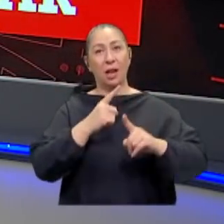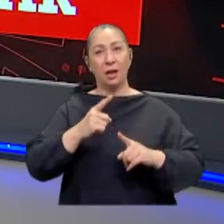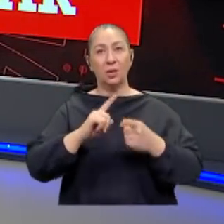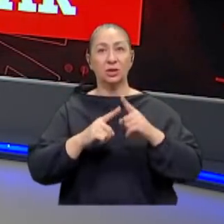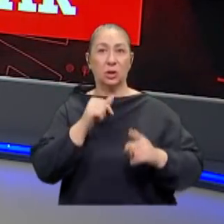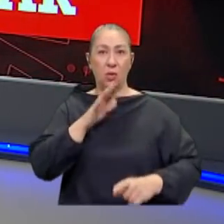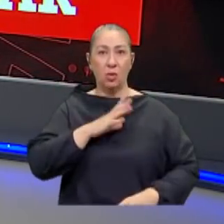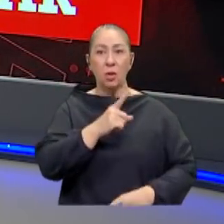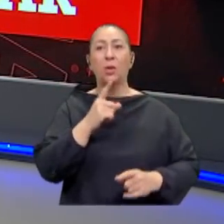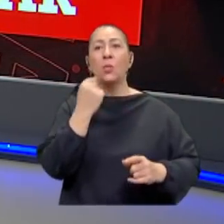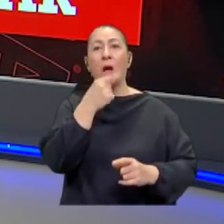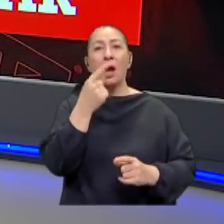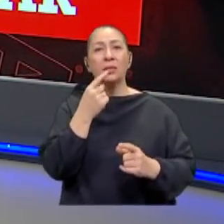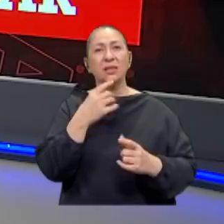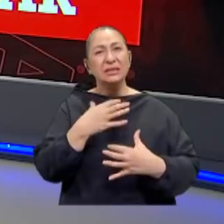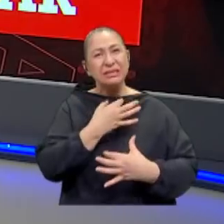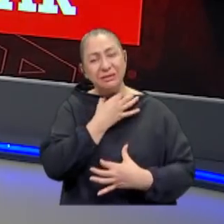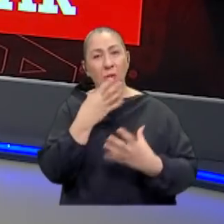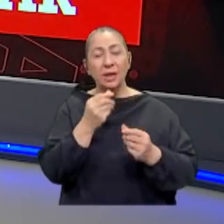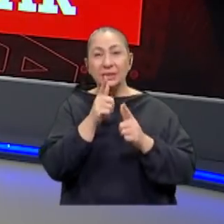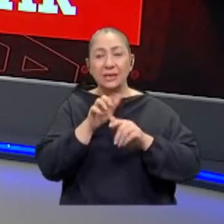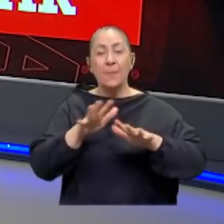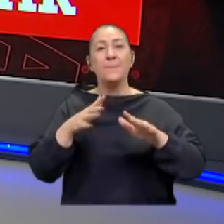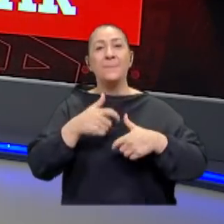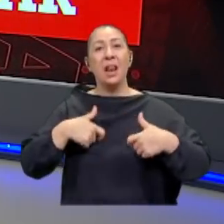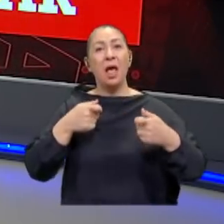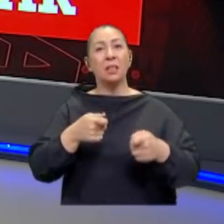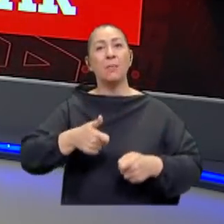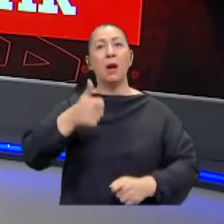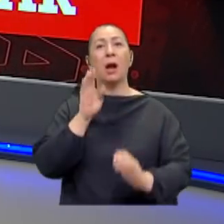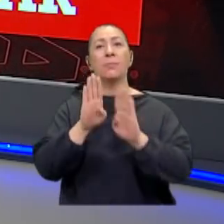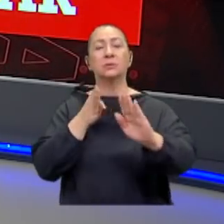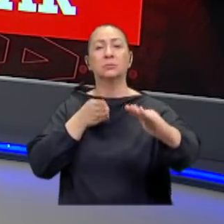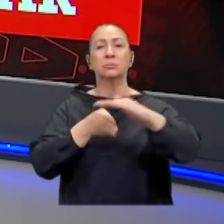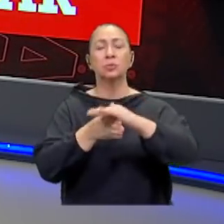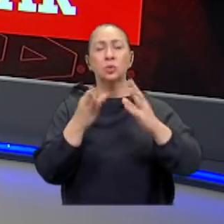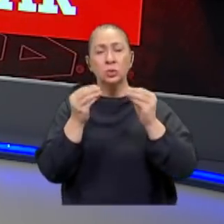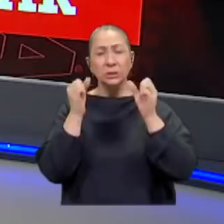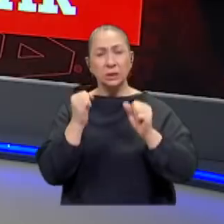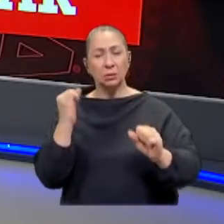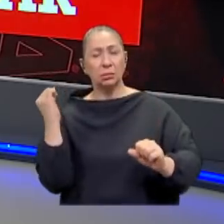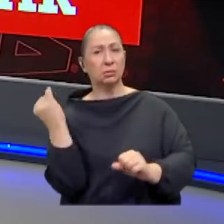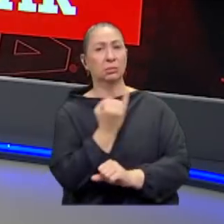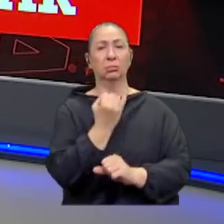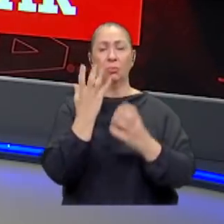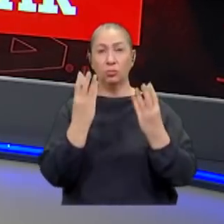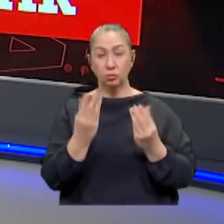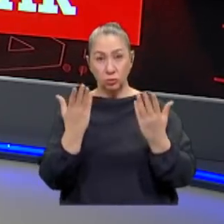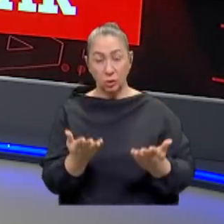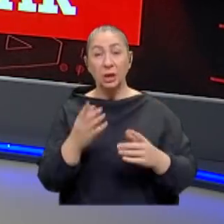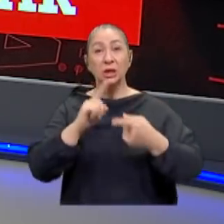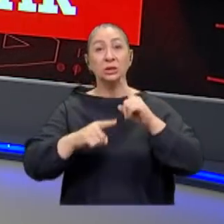'nun mülakat mağdurlarının sesini duyurmak için Milli Eğitim Bakanlığı kapısına gitmesine çok sert sözlerle tepki göstermişti.